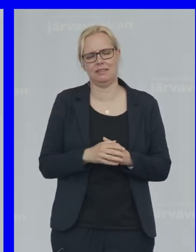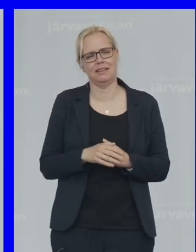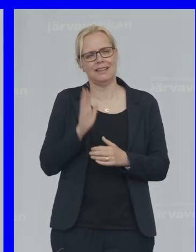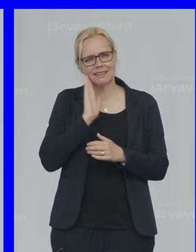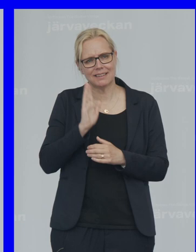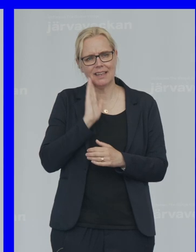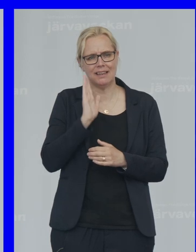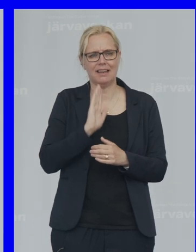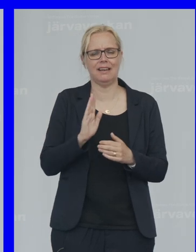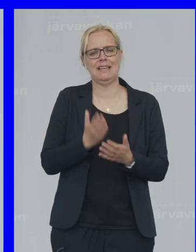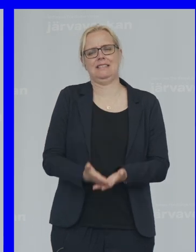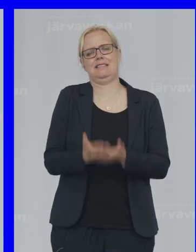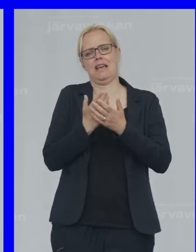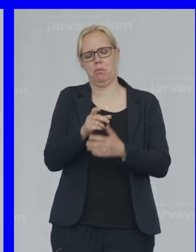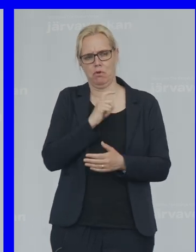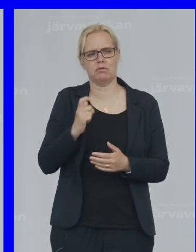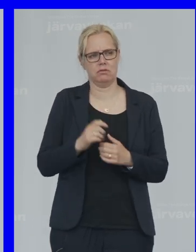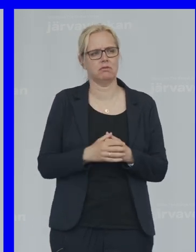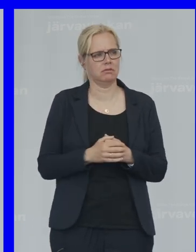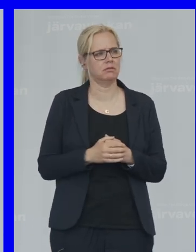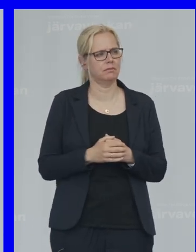Snälla Hjälp oss